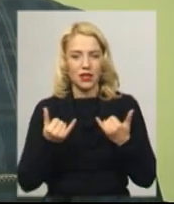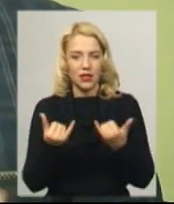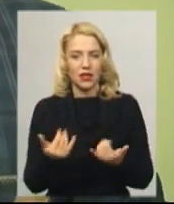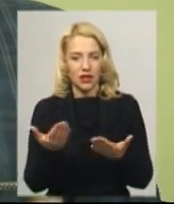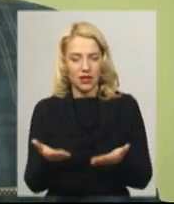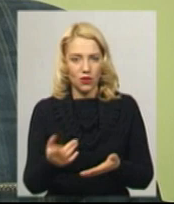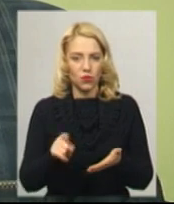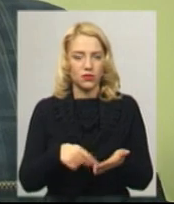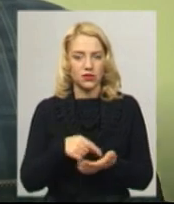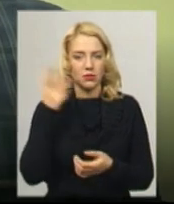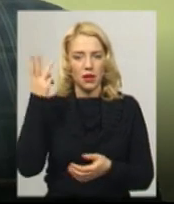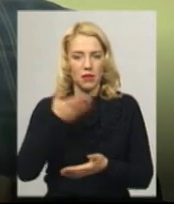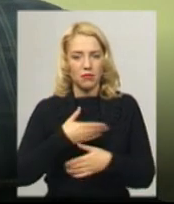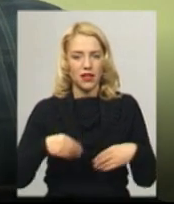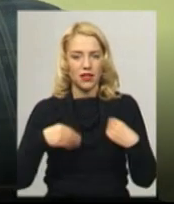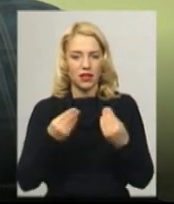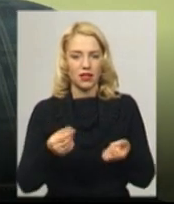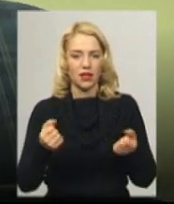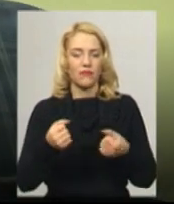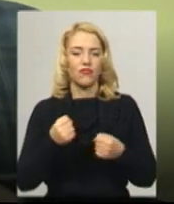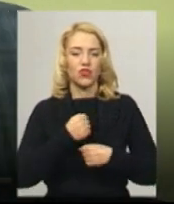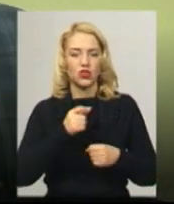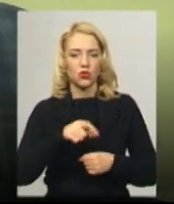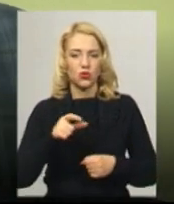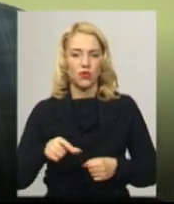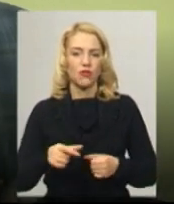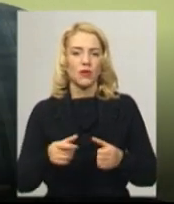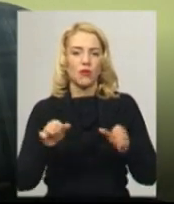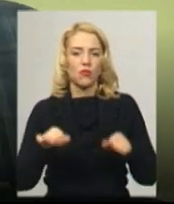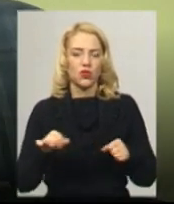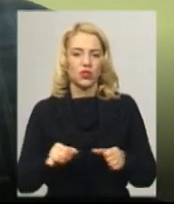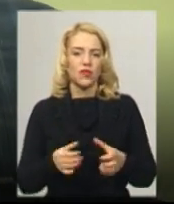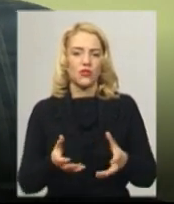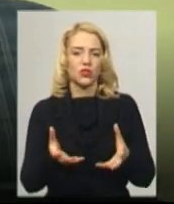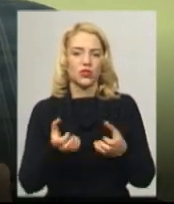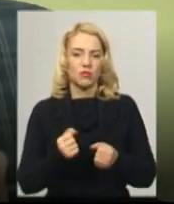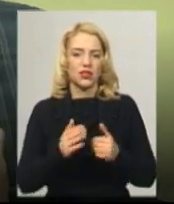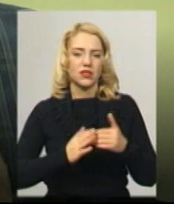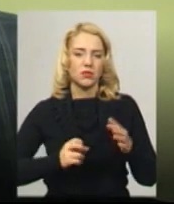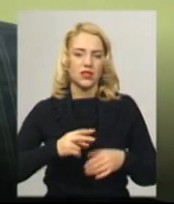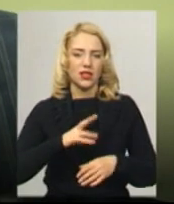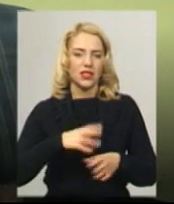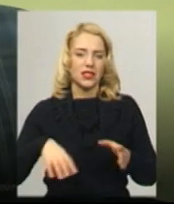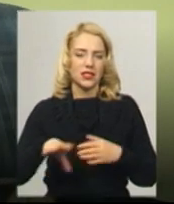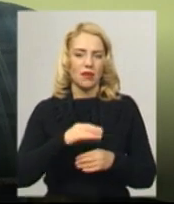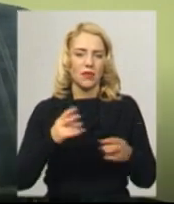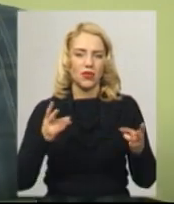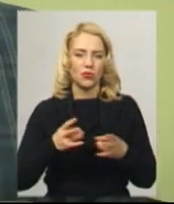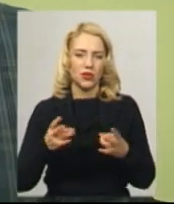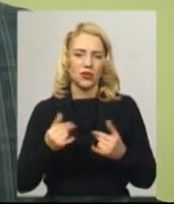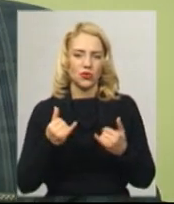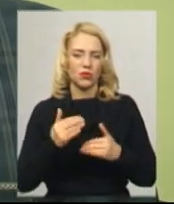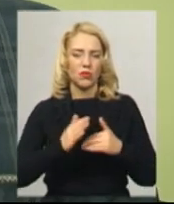надаємо військовим можливість отримати цивільну спеціальність за самими необхідними сьогодні